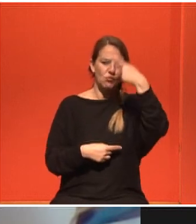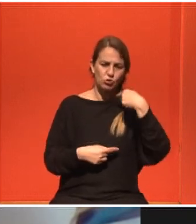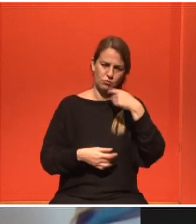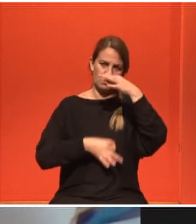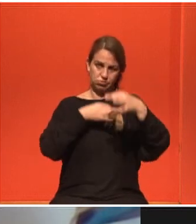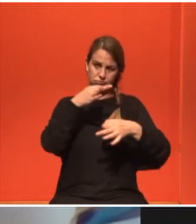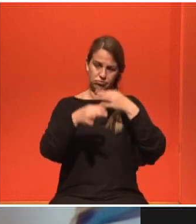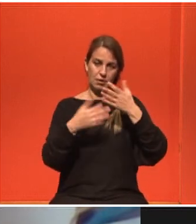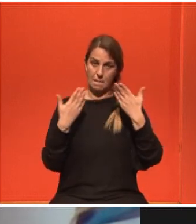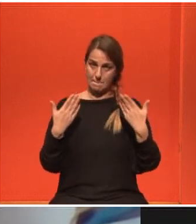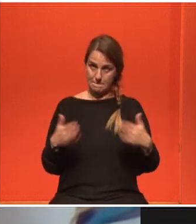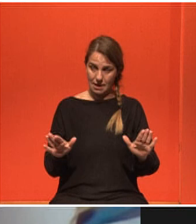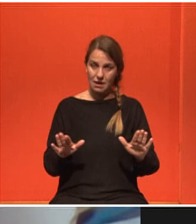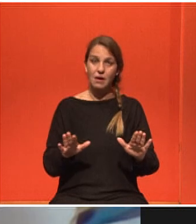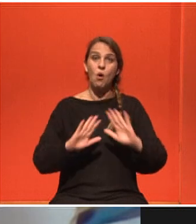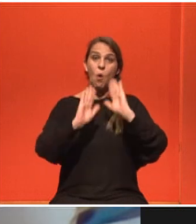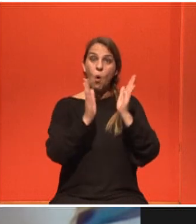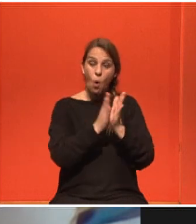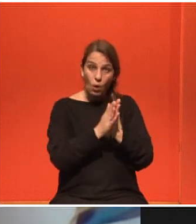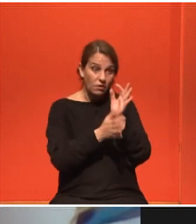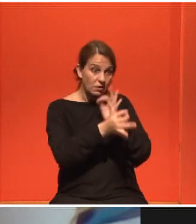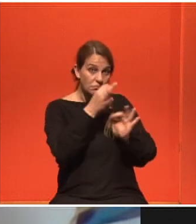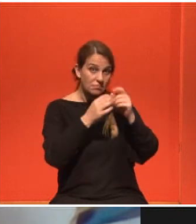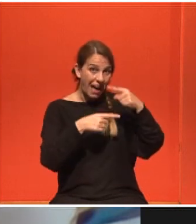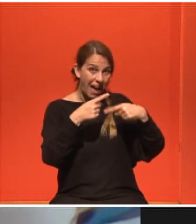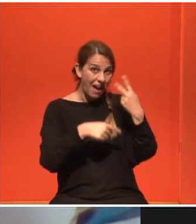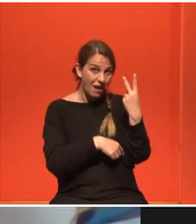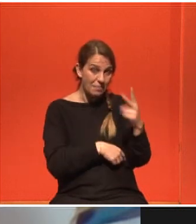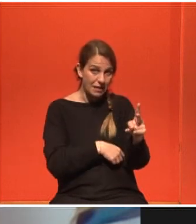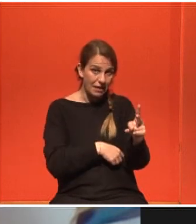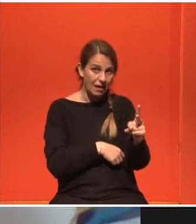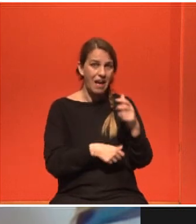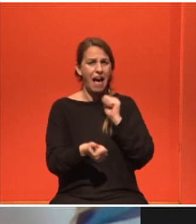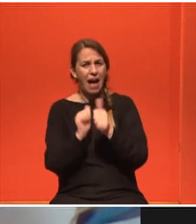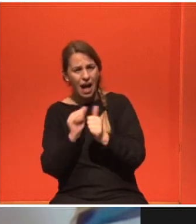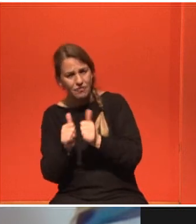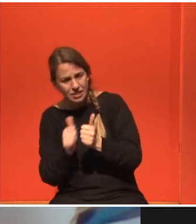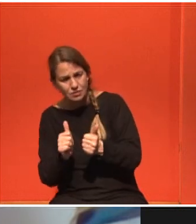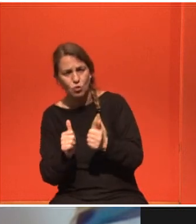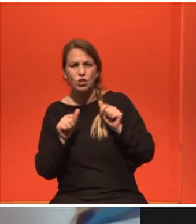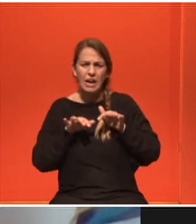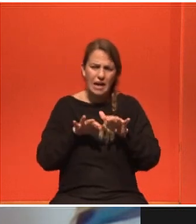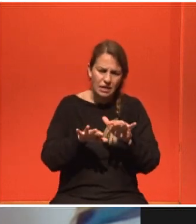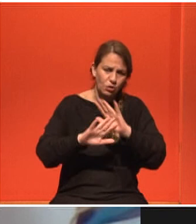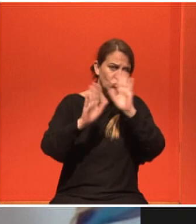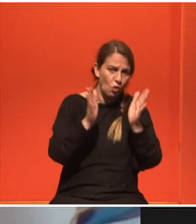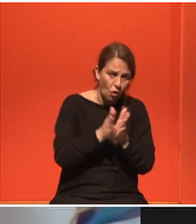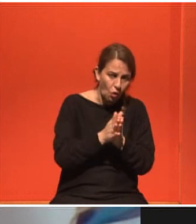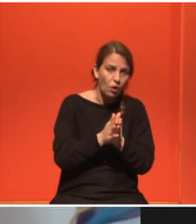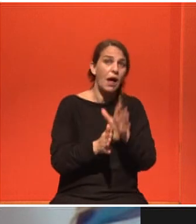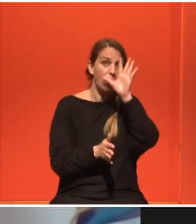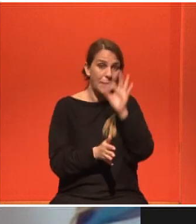έδωσαν αυτά την εμπειρία τους μέσα από αυτή την περιπέτεια, είναι, νομίζω, το